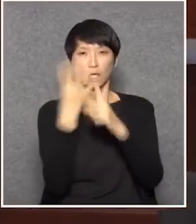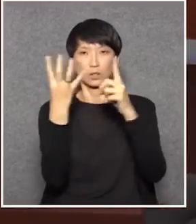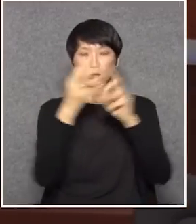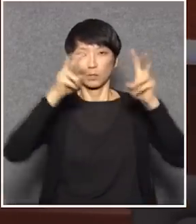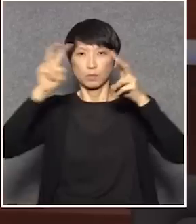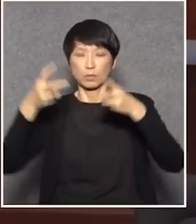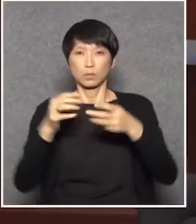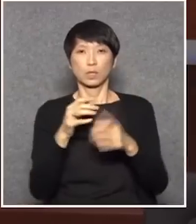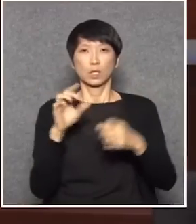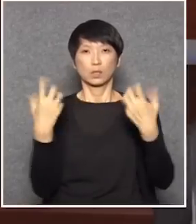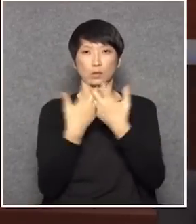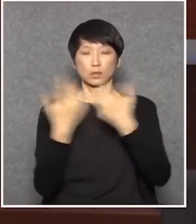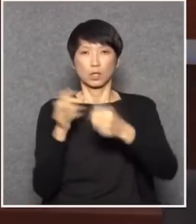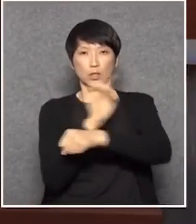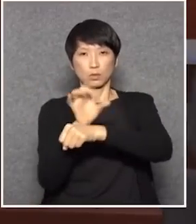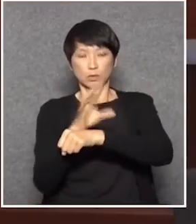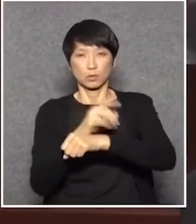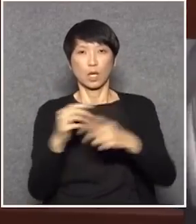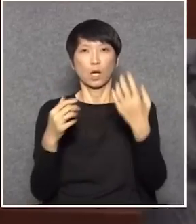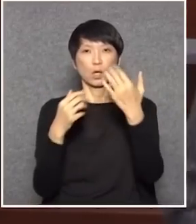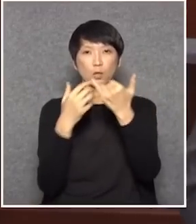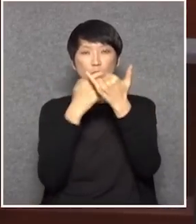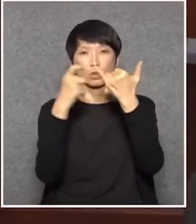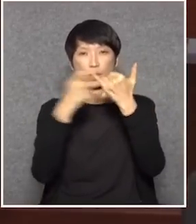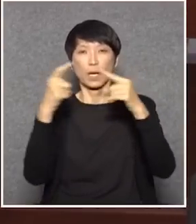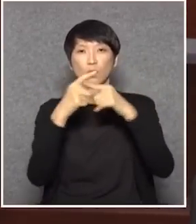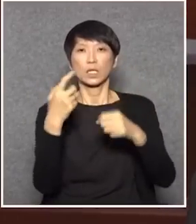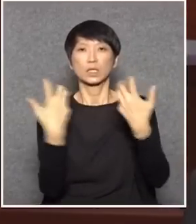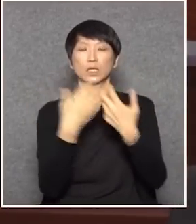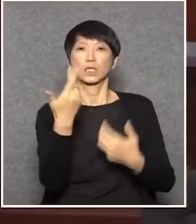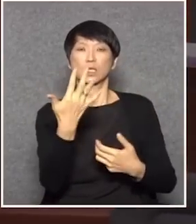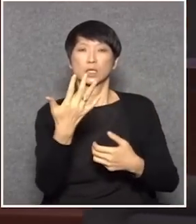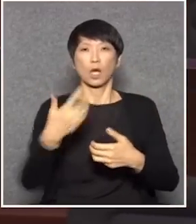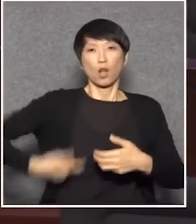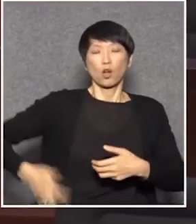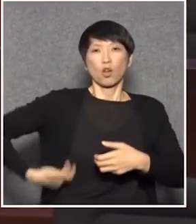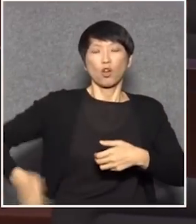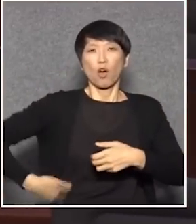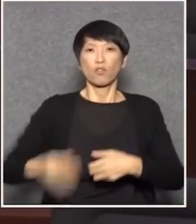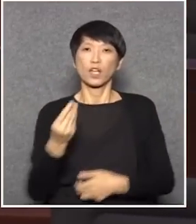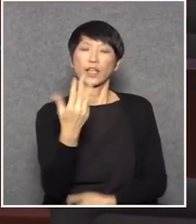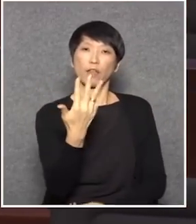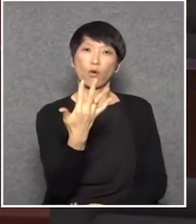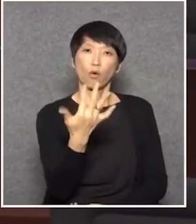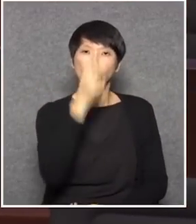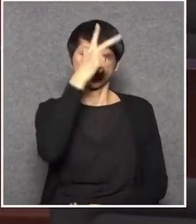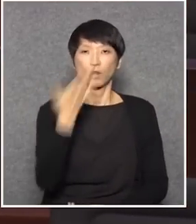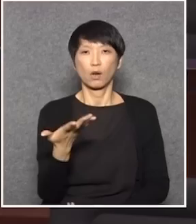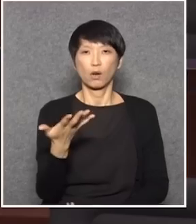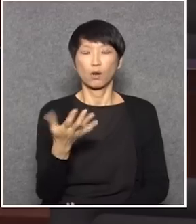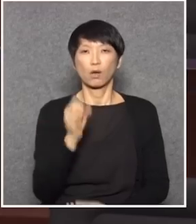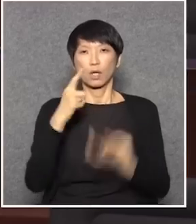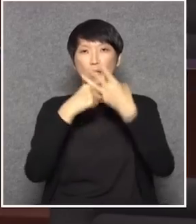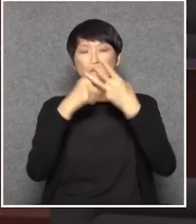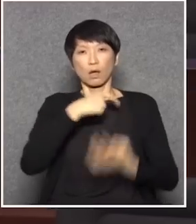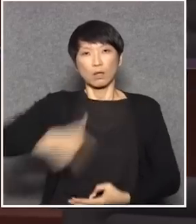乘十四分鐘再乘六十九人是多少時間浪費多少公帑?王國興說你有多膠